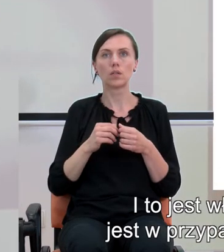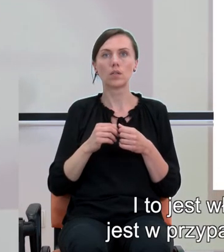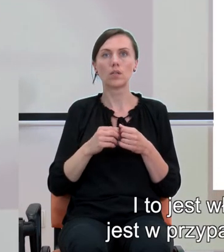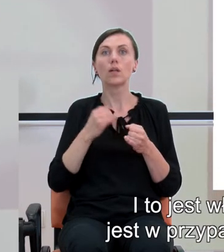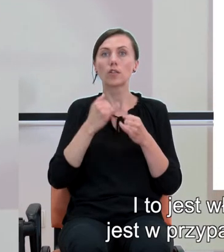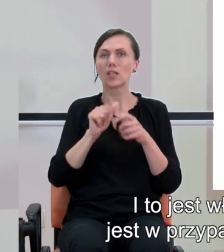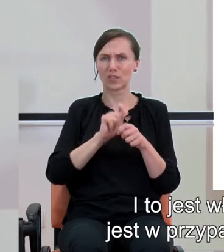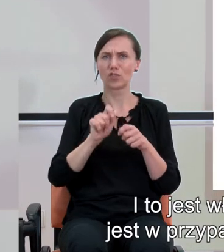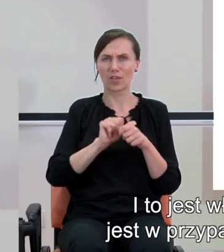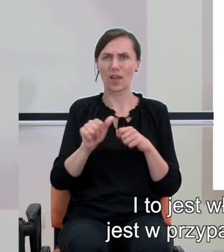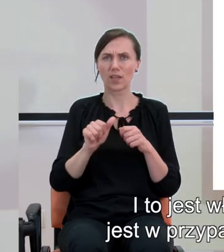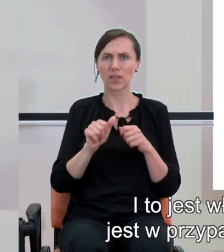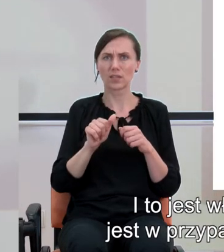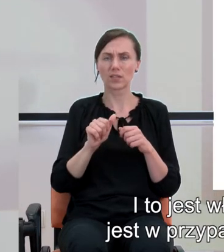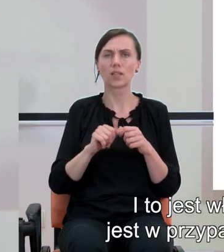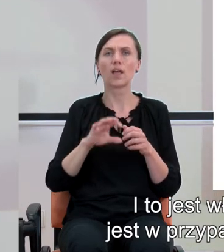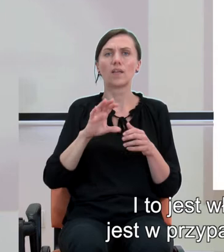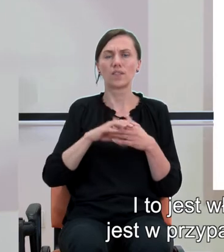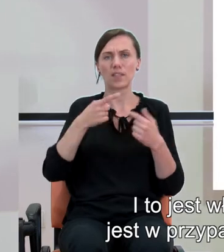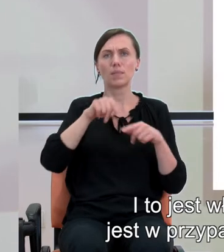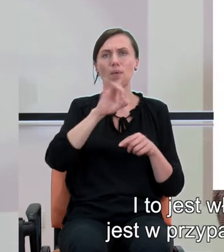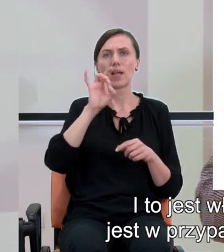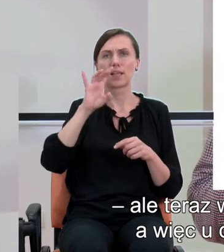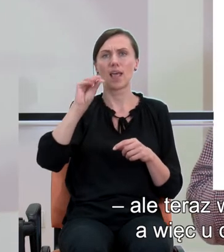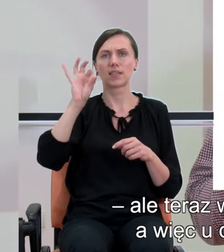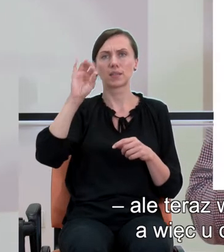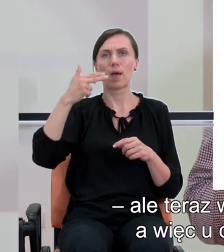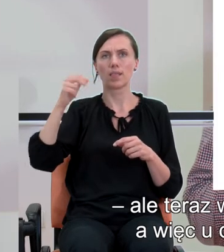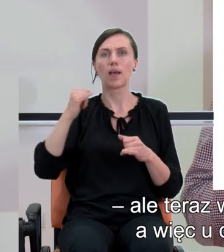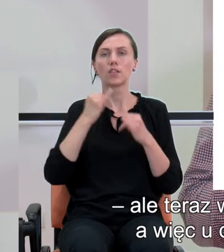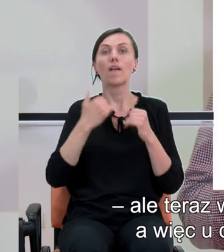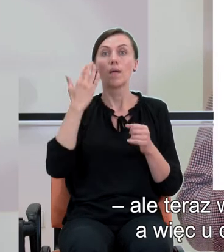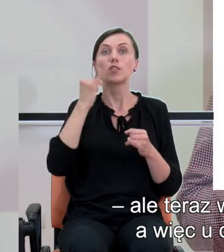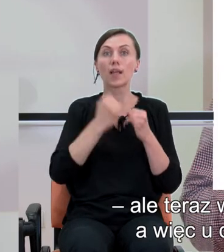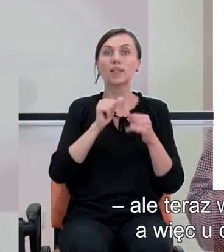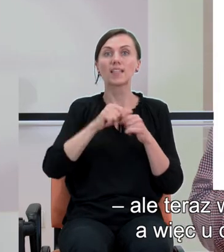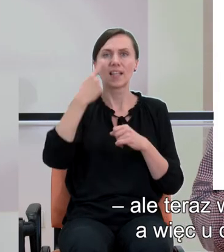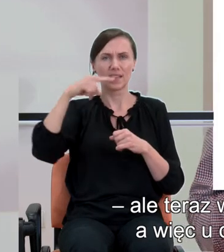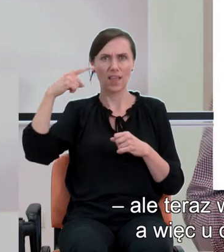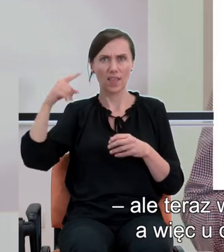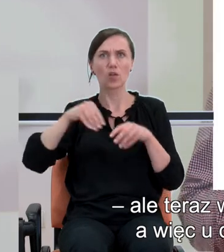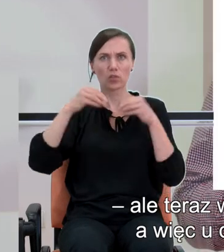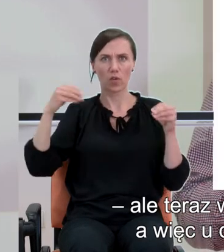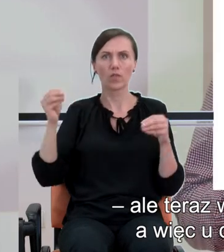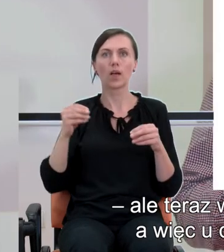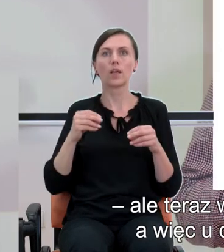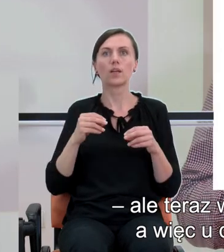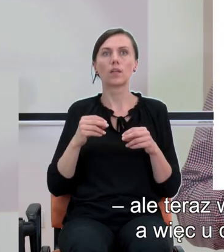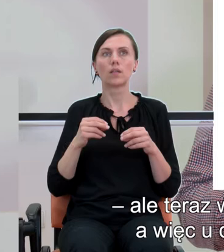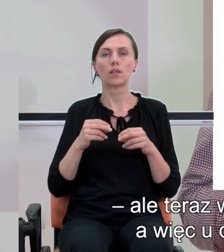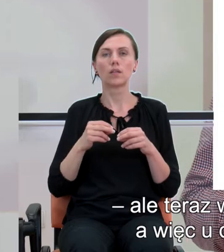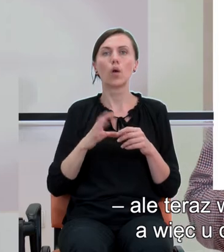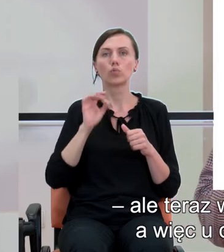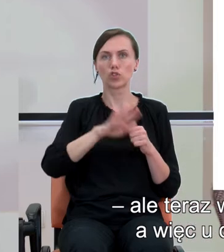jeśli uszkodzona jest w przypadku zespołu Gerstmana, no to już wiemy, co jest, ale teraz wiemy, że w przypadku dyskalkulii rozwojowej, a więc